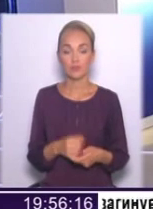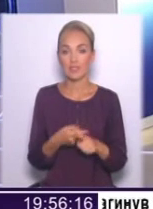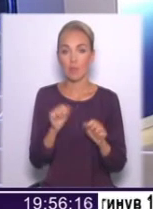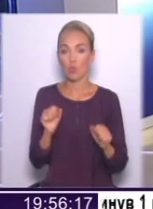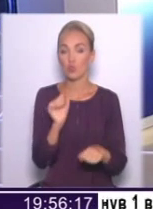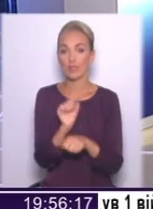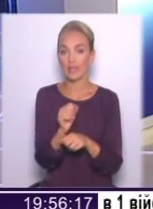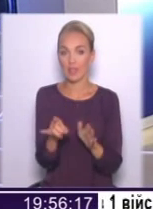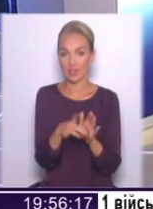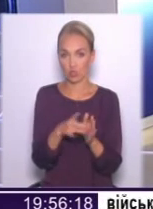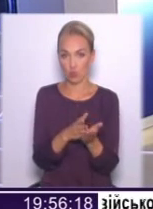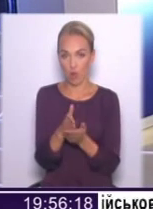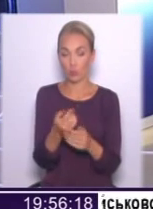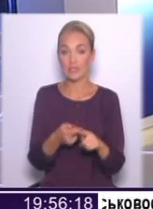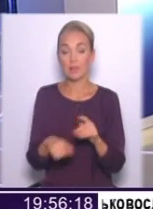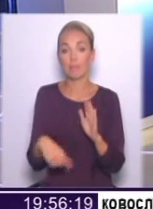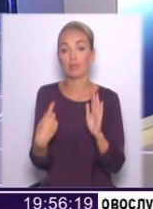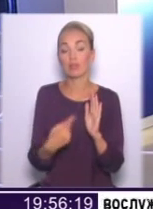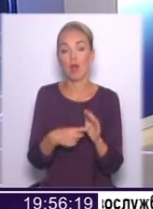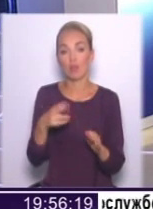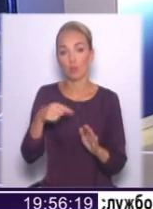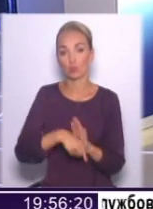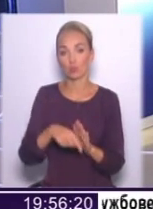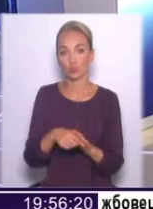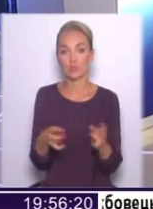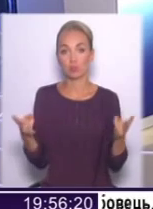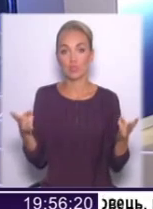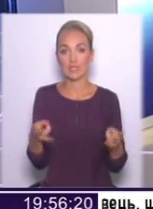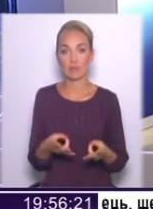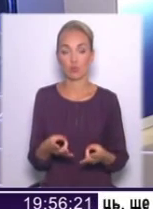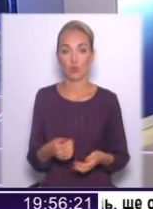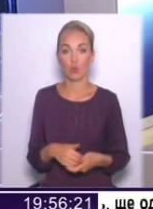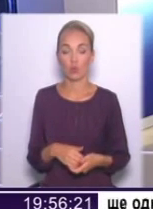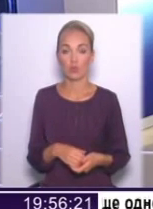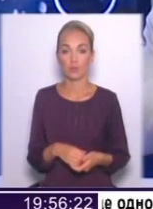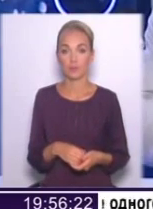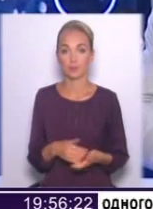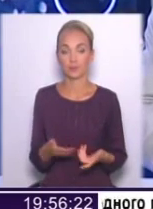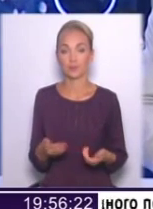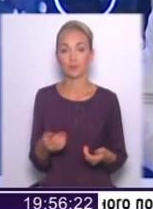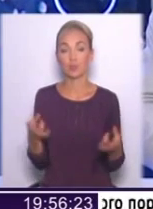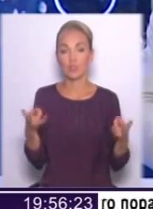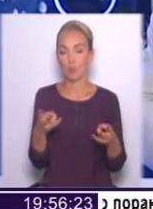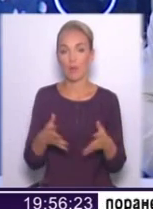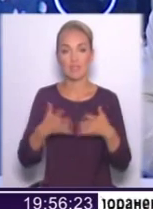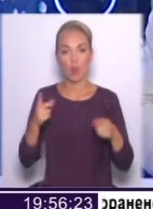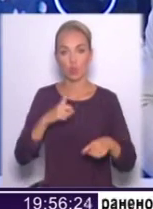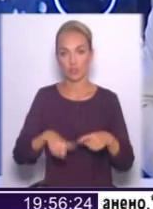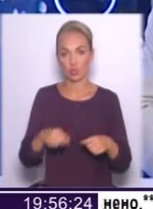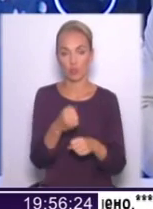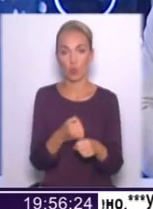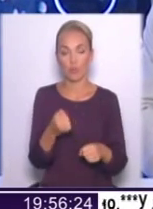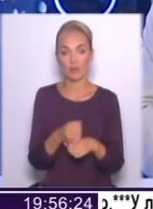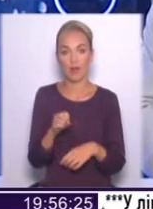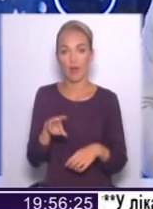Тому я вважаю, це питання, якого, по суті, потрібно максимально швидко проробити, але це